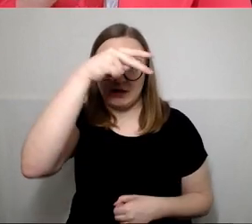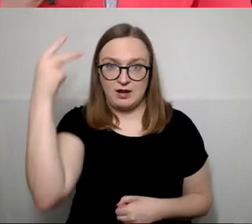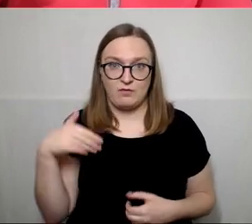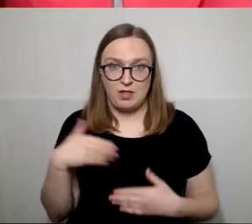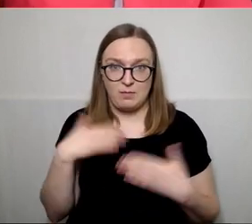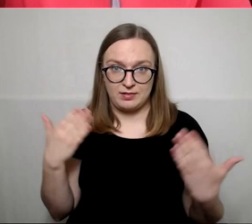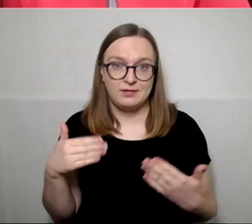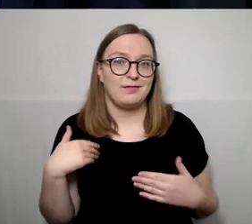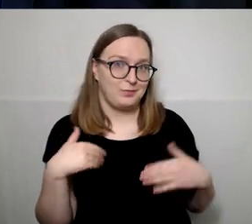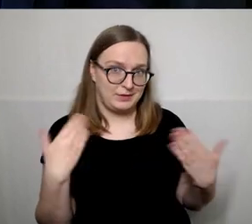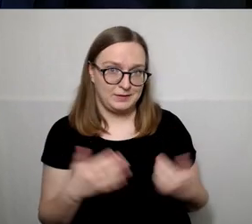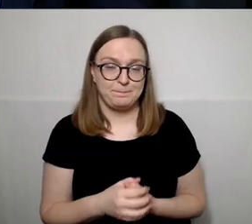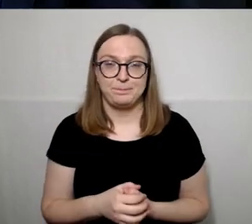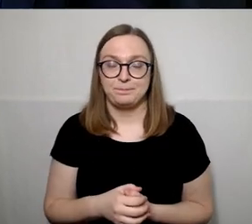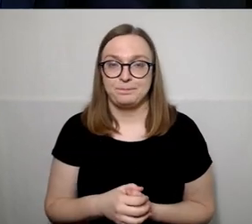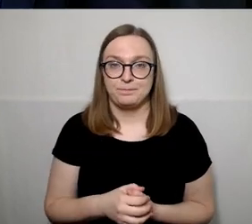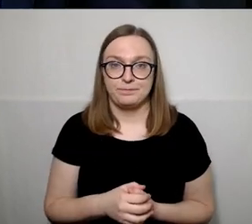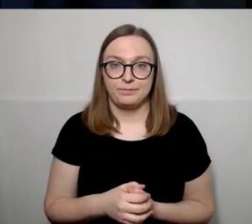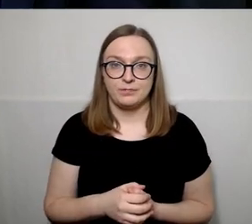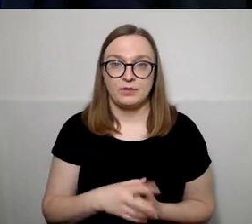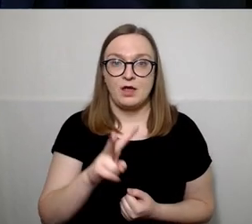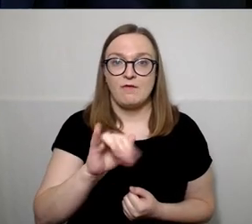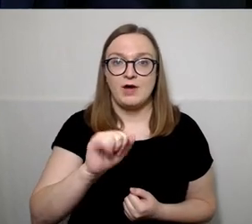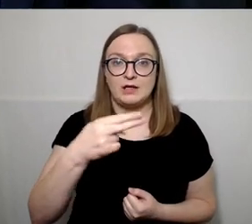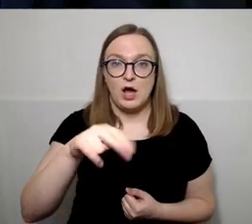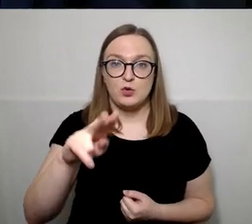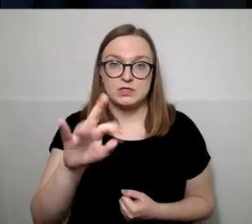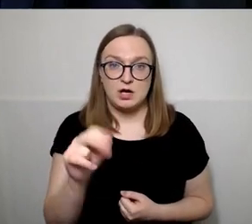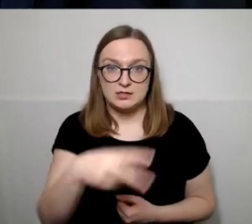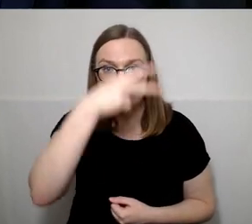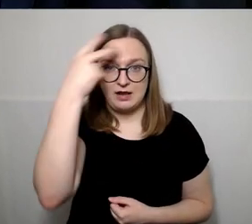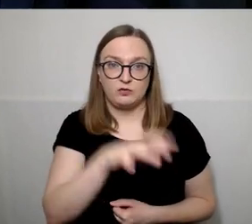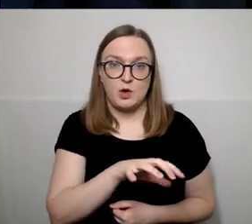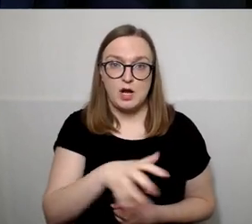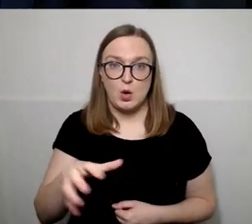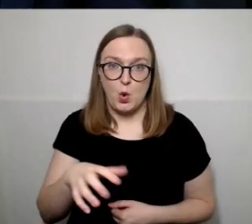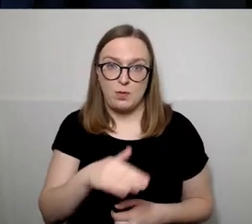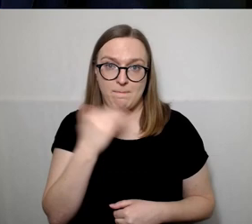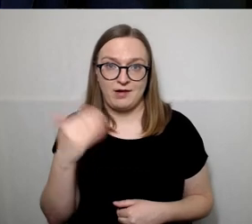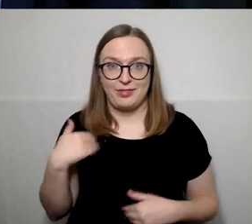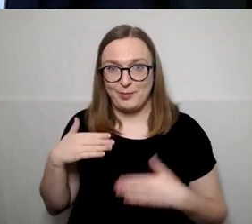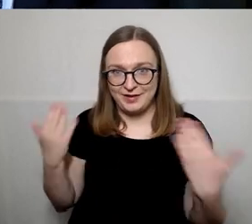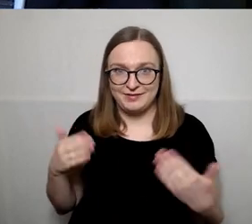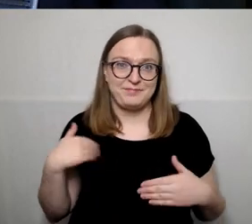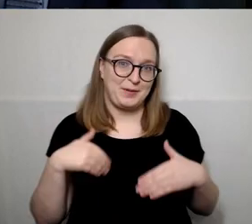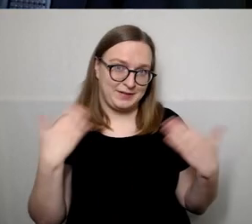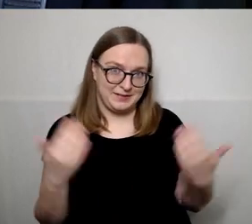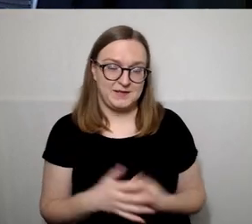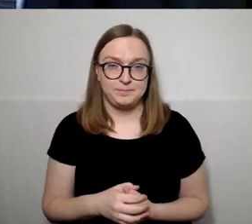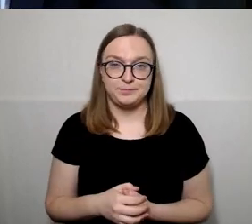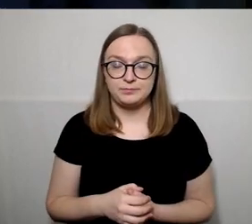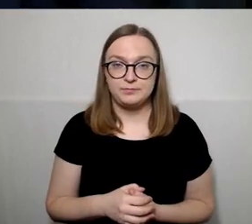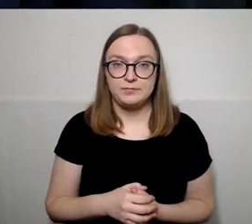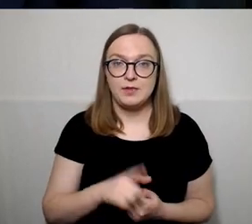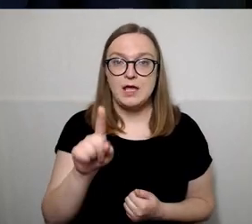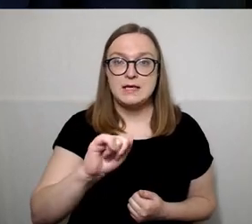Labadiena. Stasis Vainauskas, Lietuvos regionų partija. Labadiena. Labadiena. Ir Zenuna